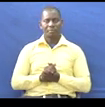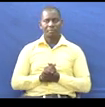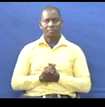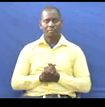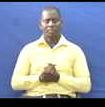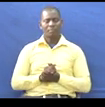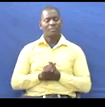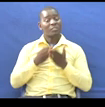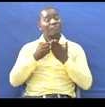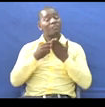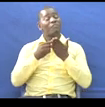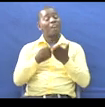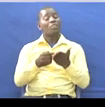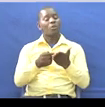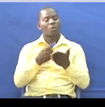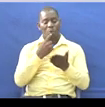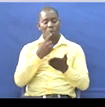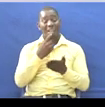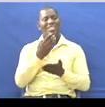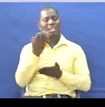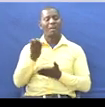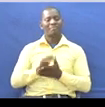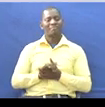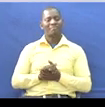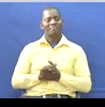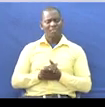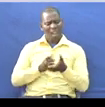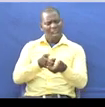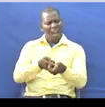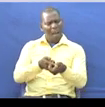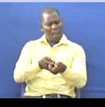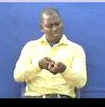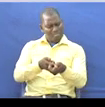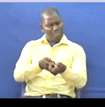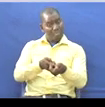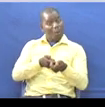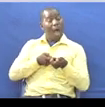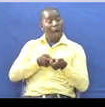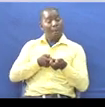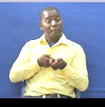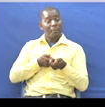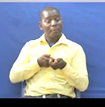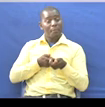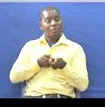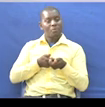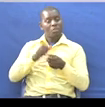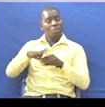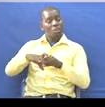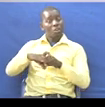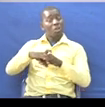Mfano kuna usemi wanasema pull up your socks